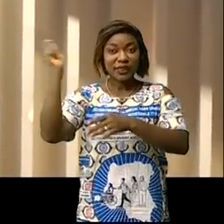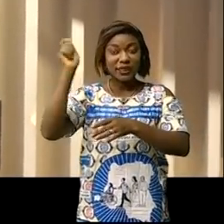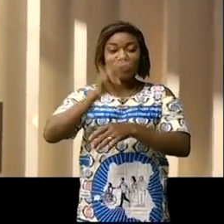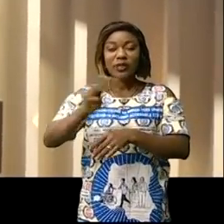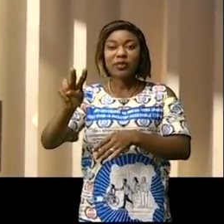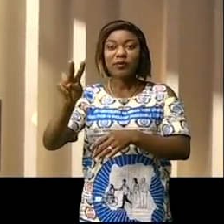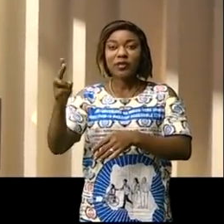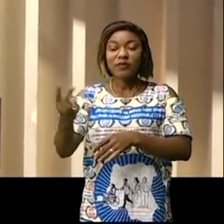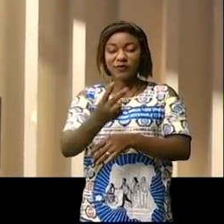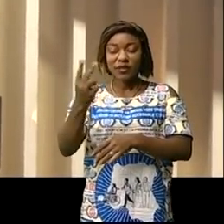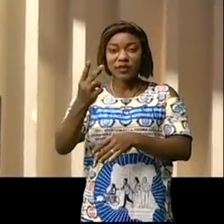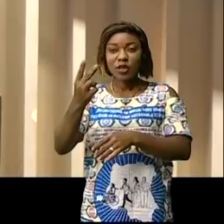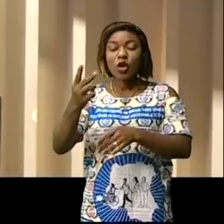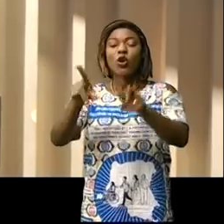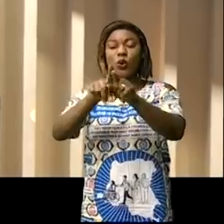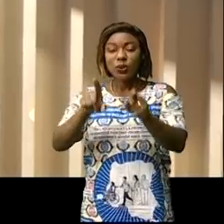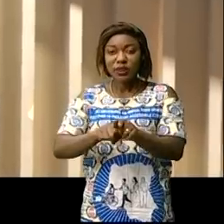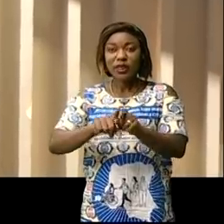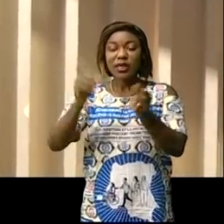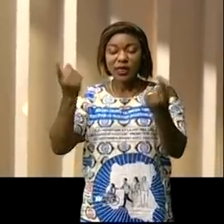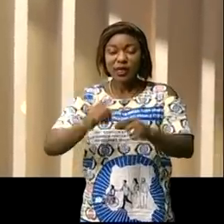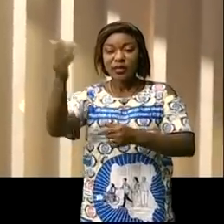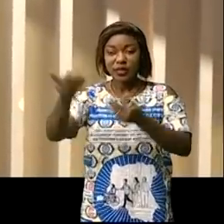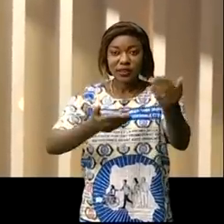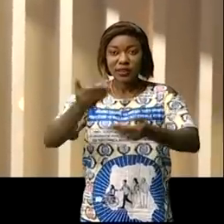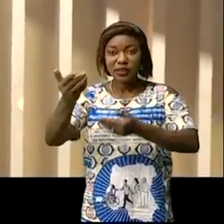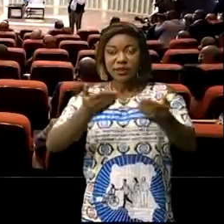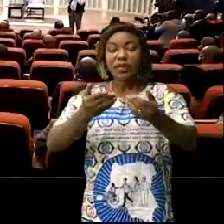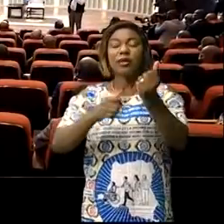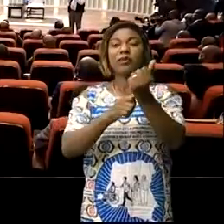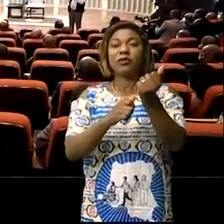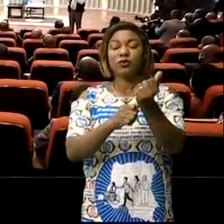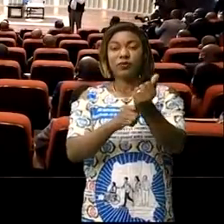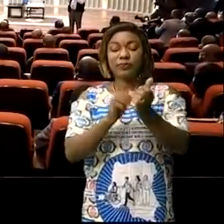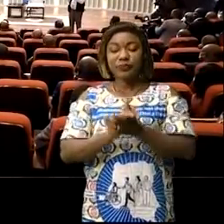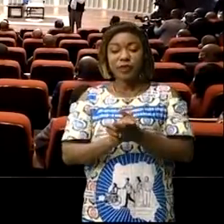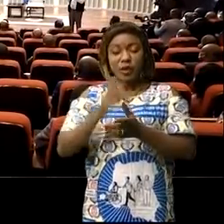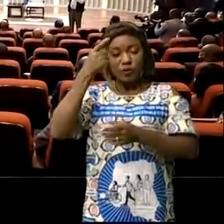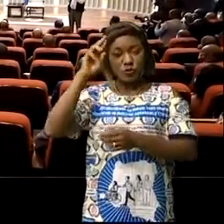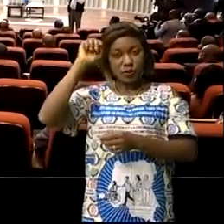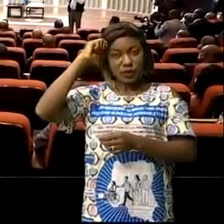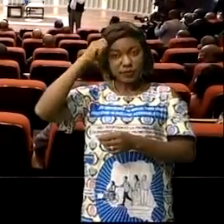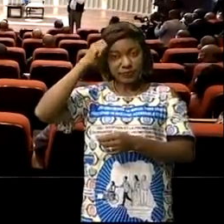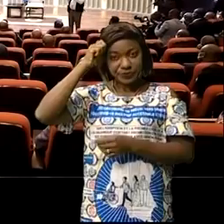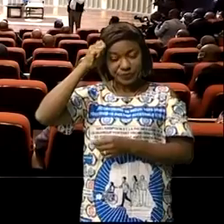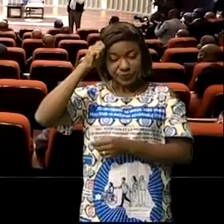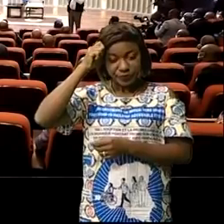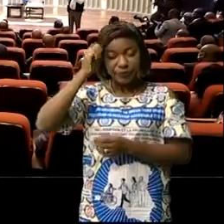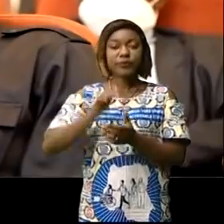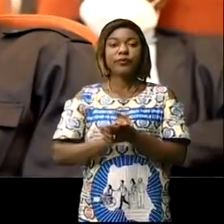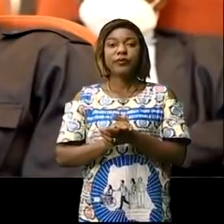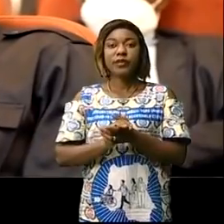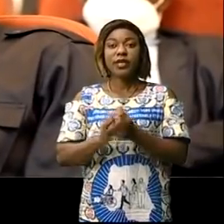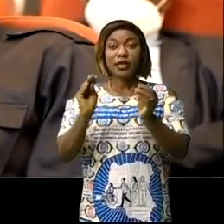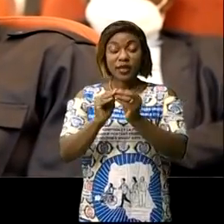à l'issue des consultations nationales. Pour rappel, un consensus